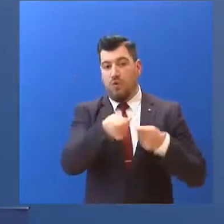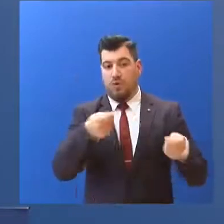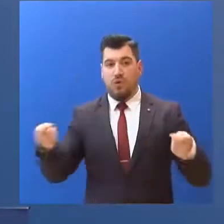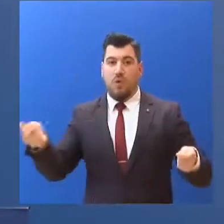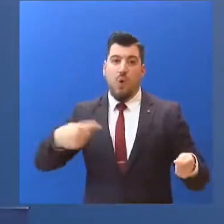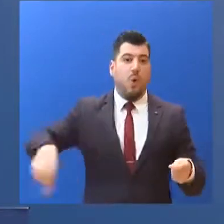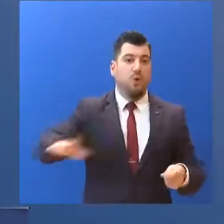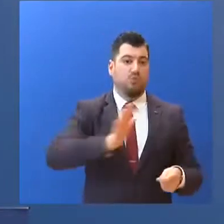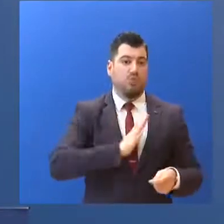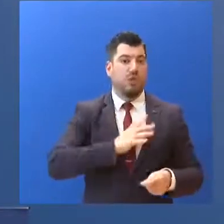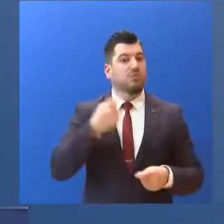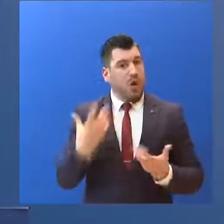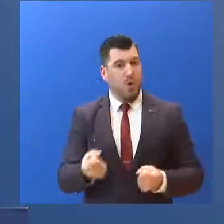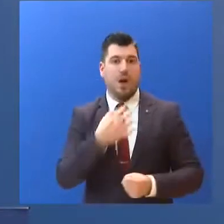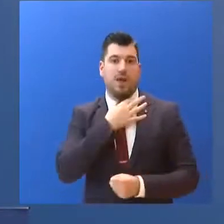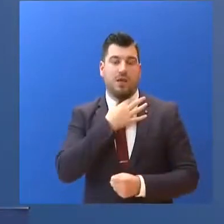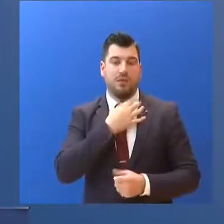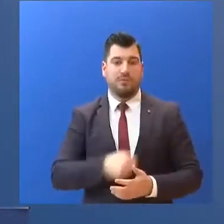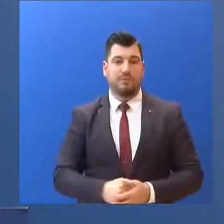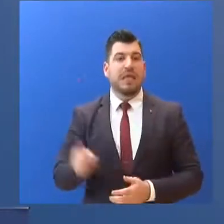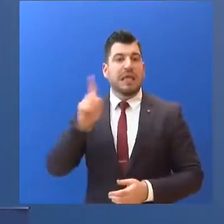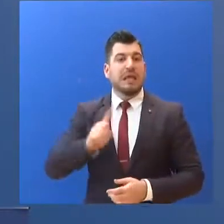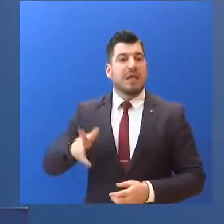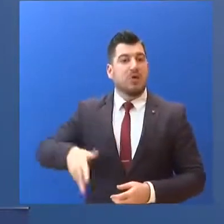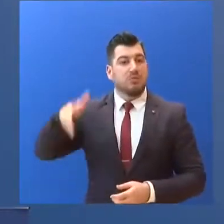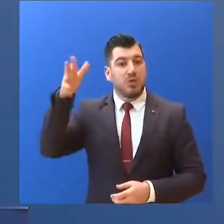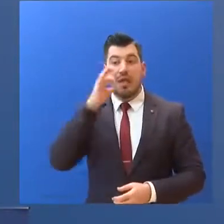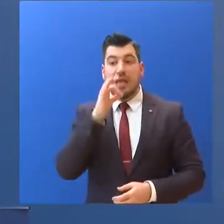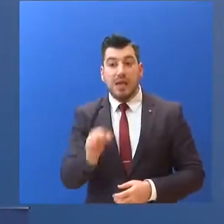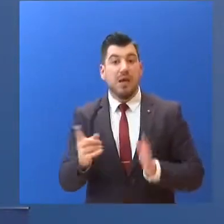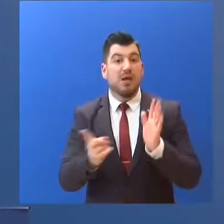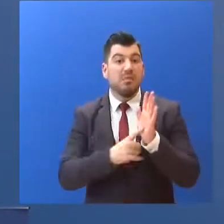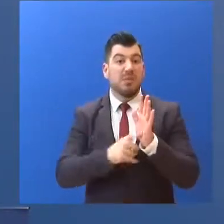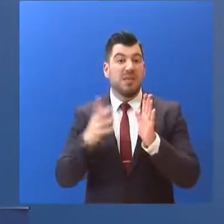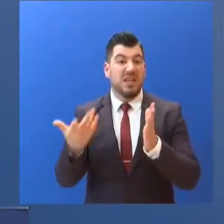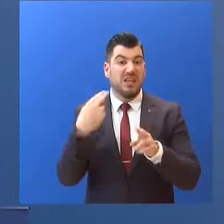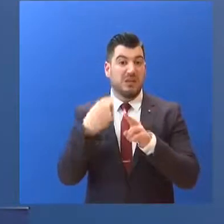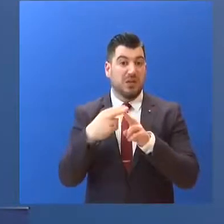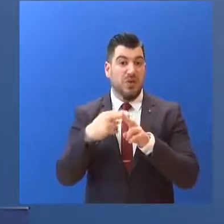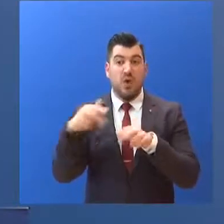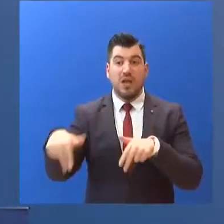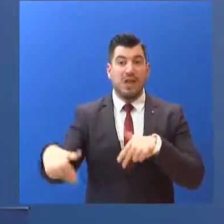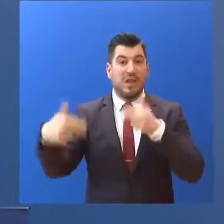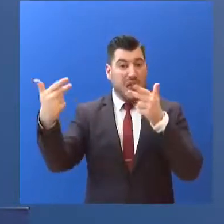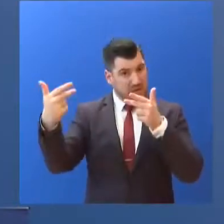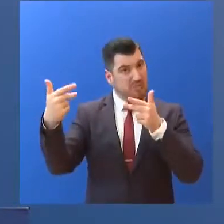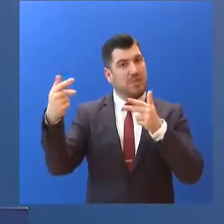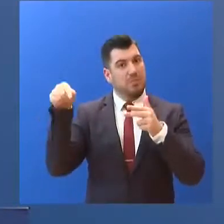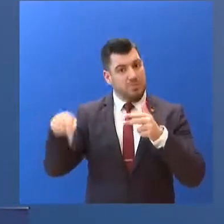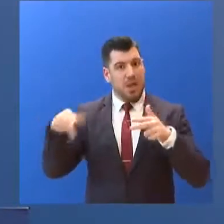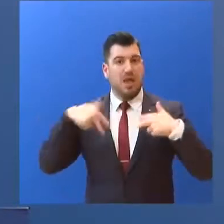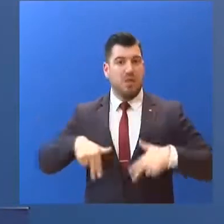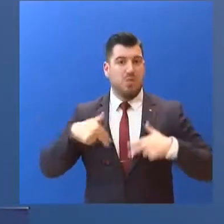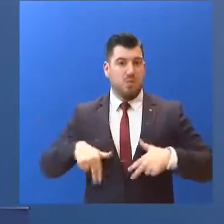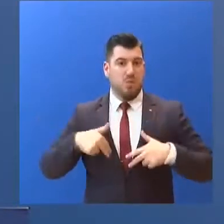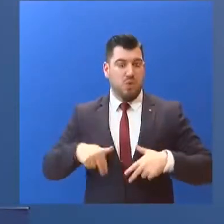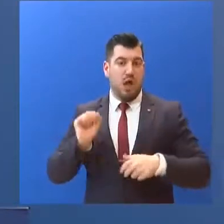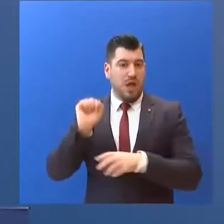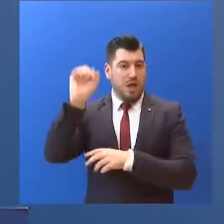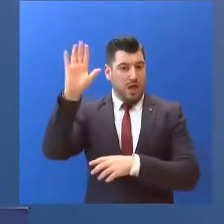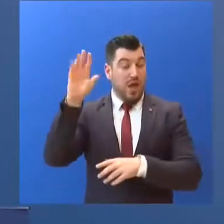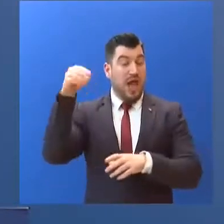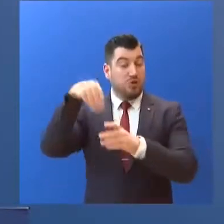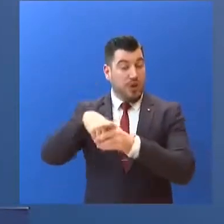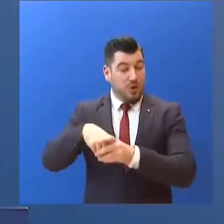Ιδιαίτερη έμφαση... όπως τόνισε ο Πρωθυπουργός Κυριάκος Μητσοτάκης... στην τηλεδιάσκεψη που είχε... με τον Υπουργό Εσωτερικών κ. Θοδρικάκο... και τους